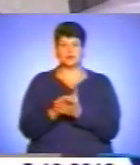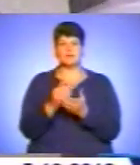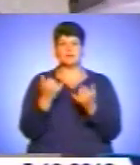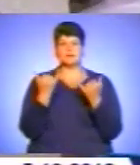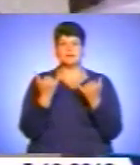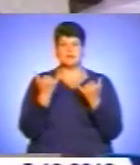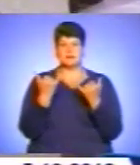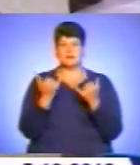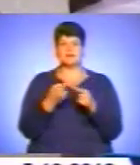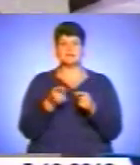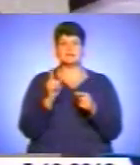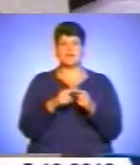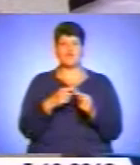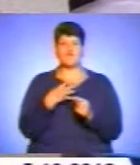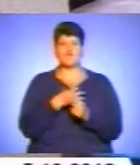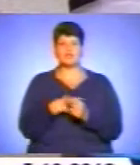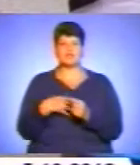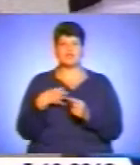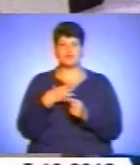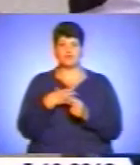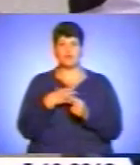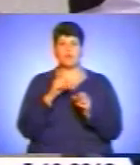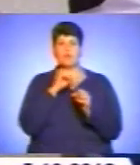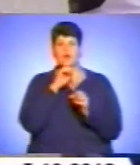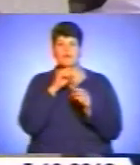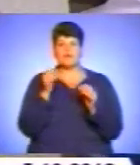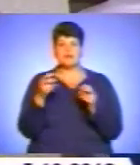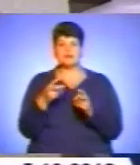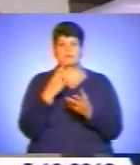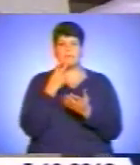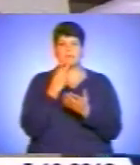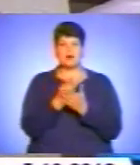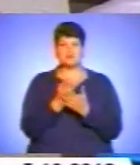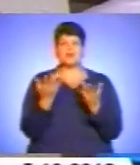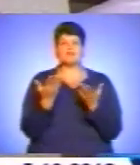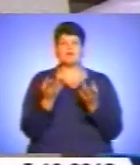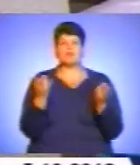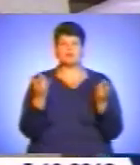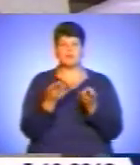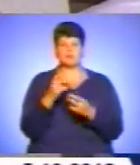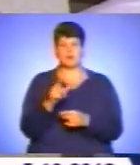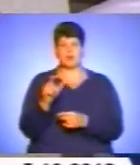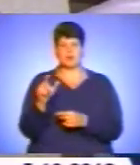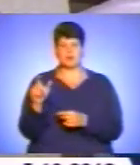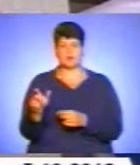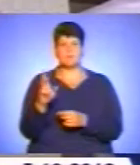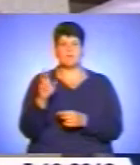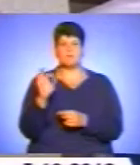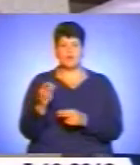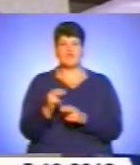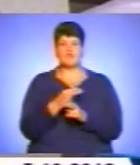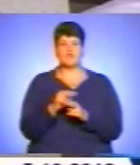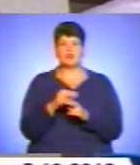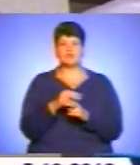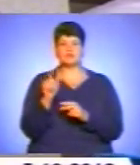з цією важливою професією і бачать, яка вона потрібна людям. Бо вилікувати